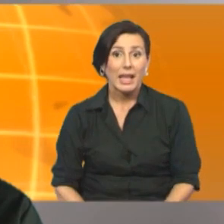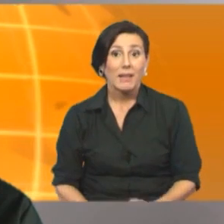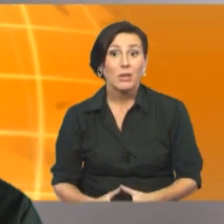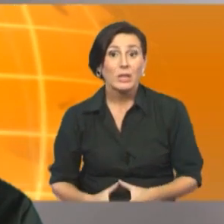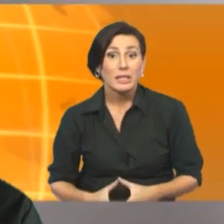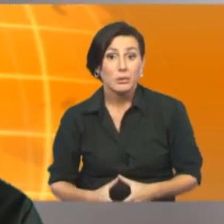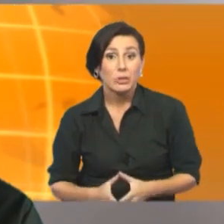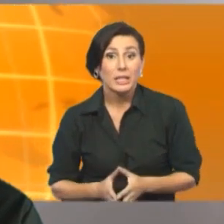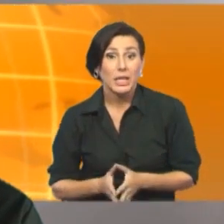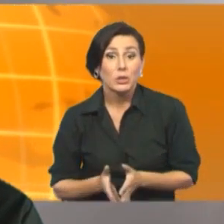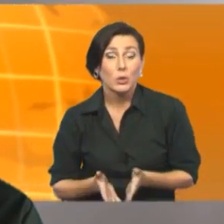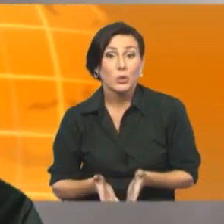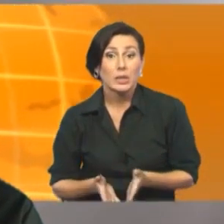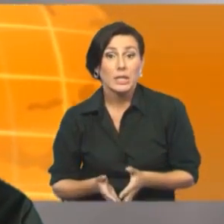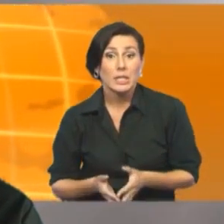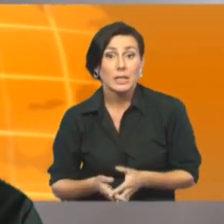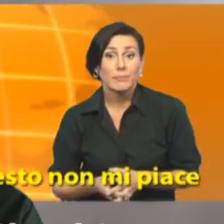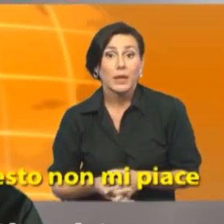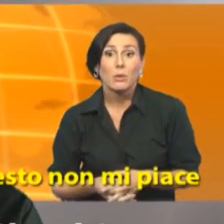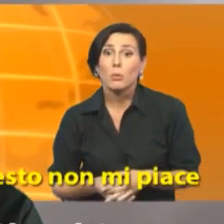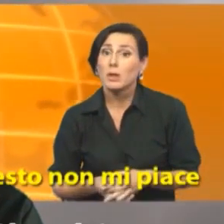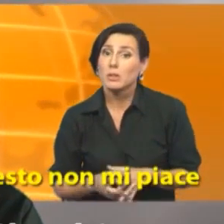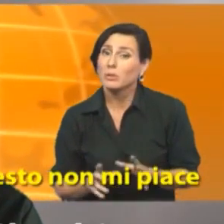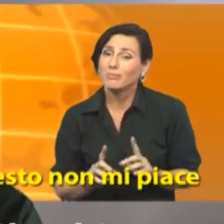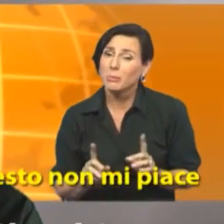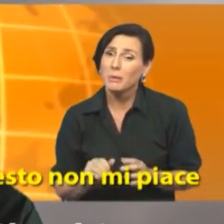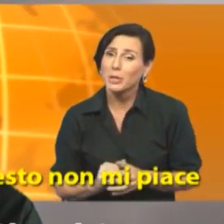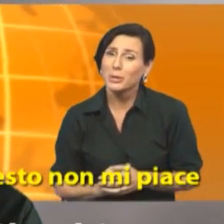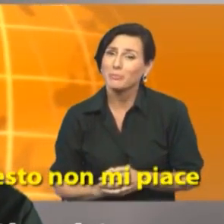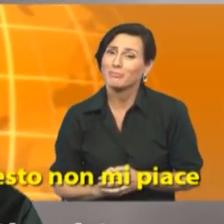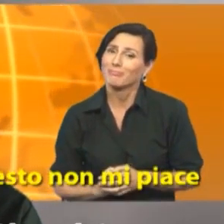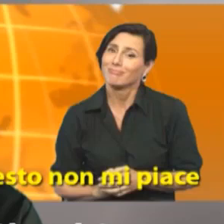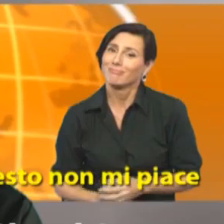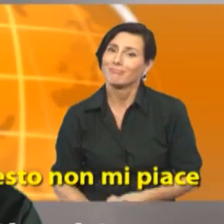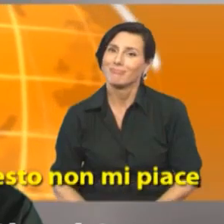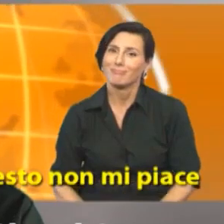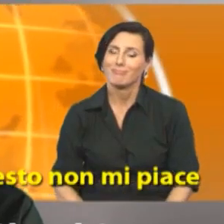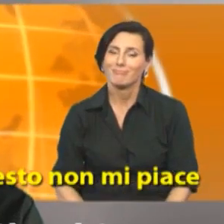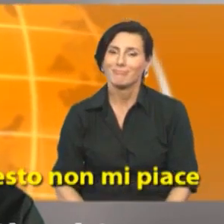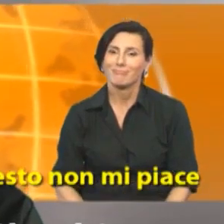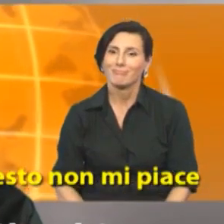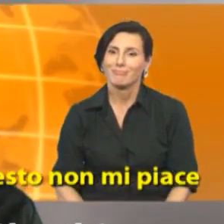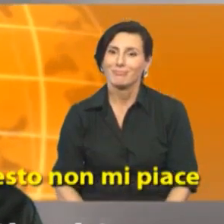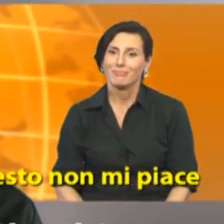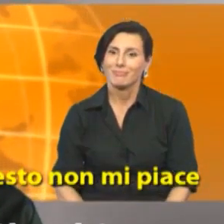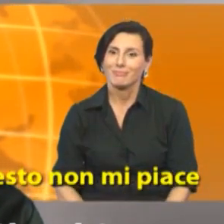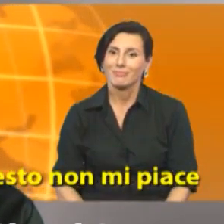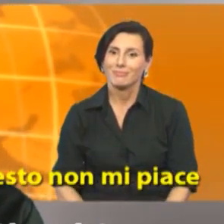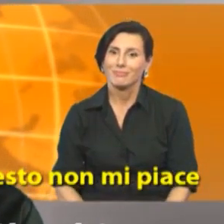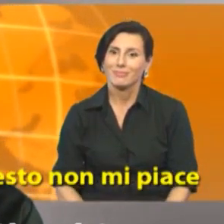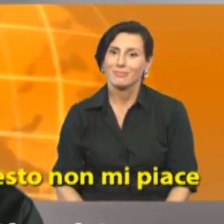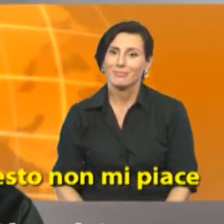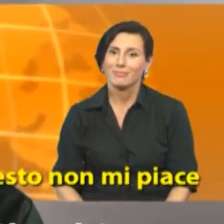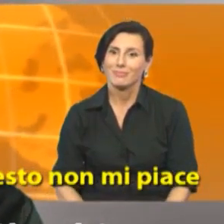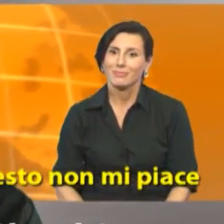a volte si può dire in tono cortese questo non mi piace I don't like